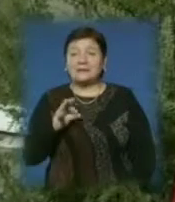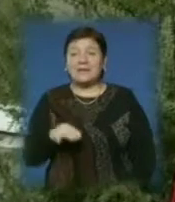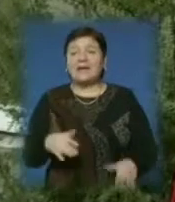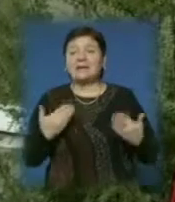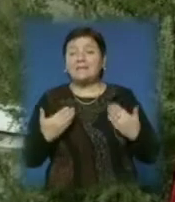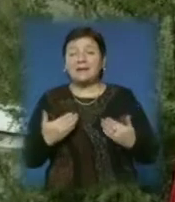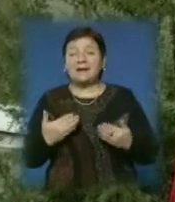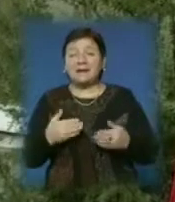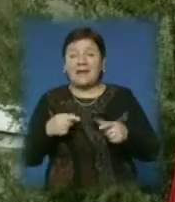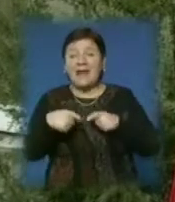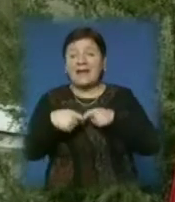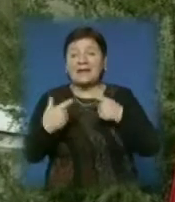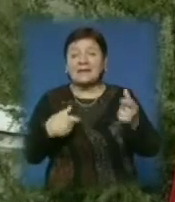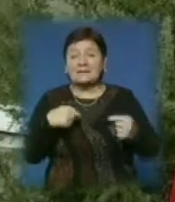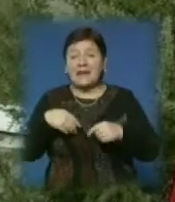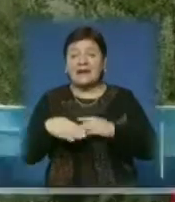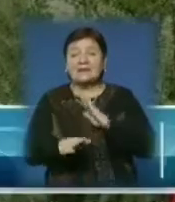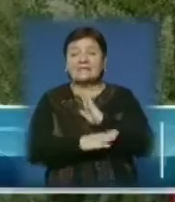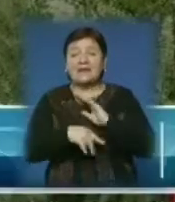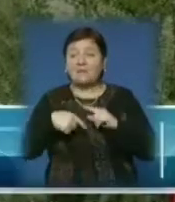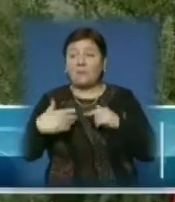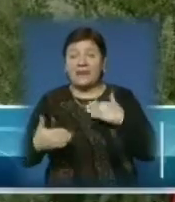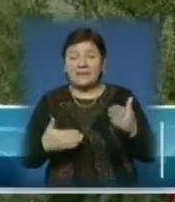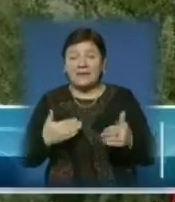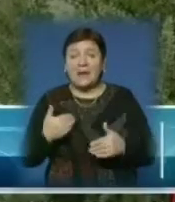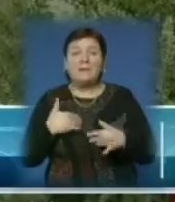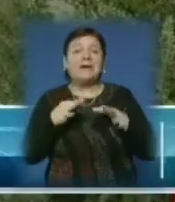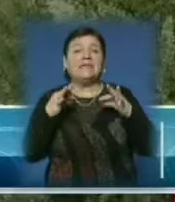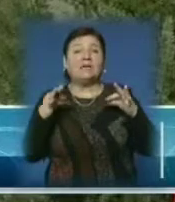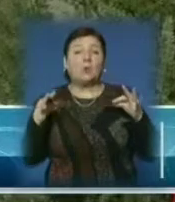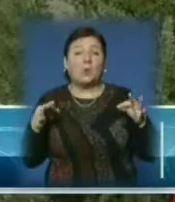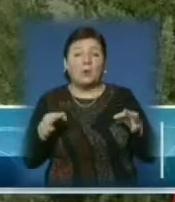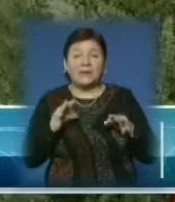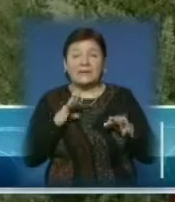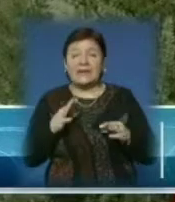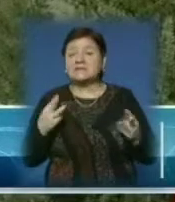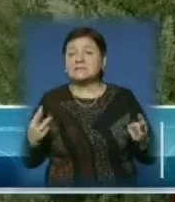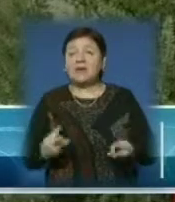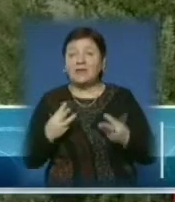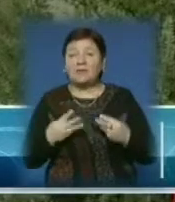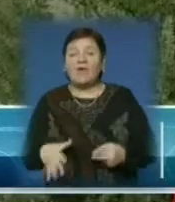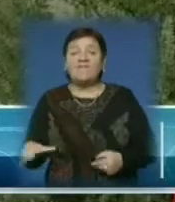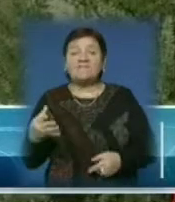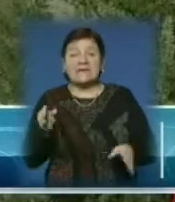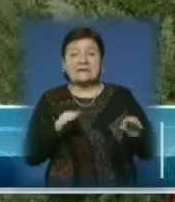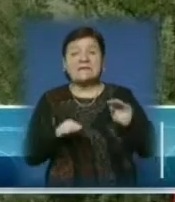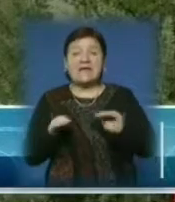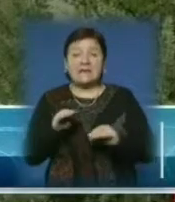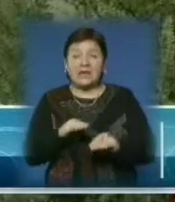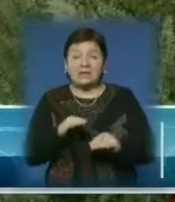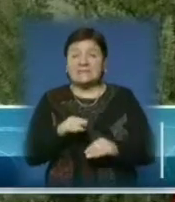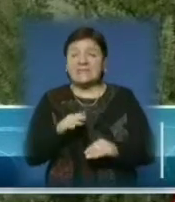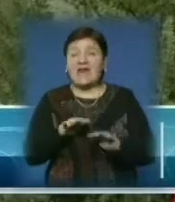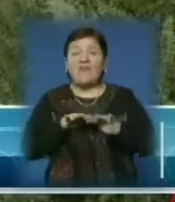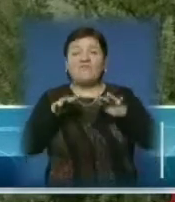листя, коли все тепер палять кругом, де ми йдуть. Листями ніколи ніхто не спалює. Все це складається в компостні кучі.